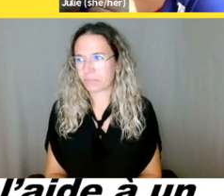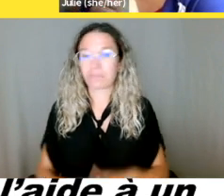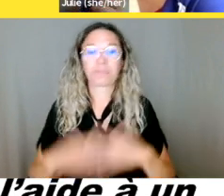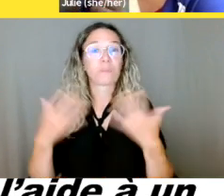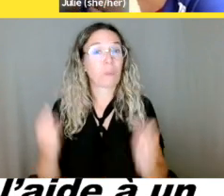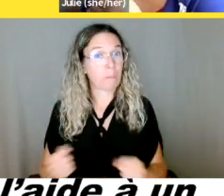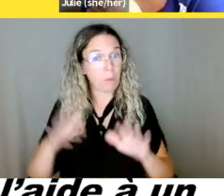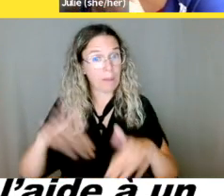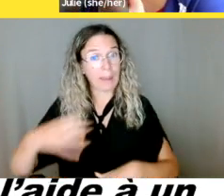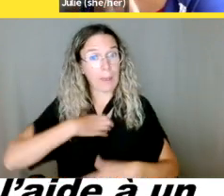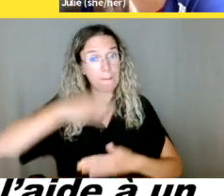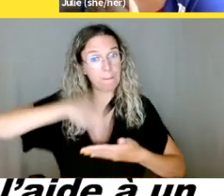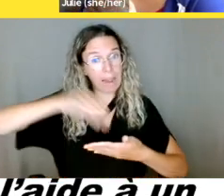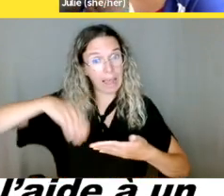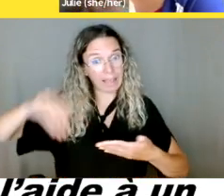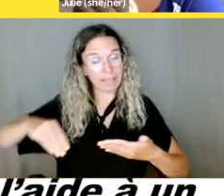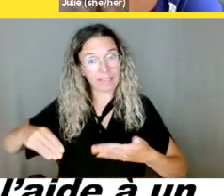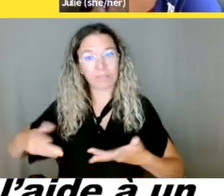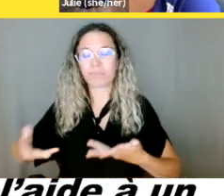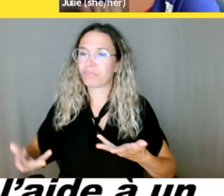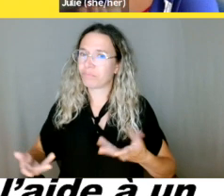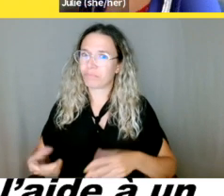et puis là, vous avez votre preuve.